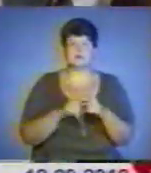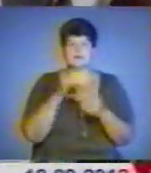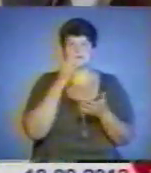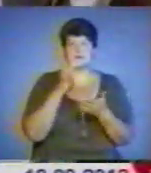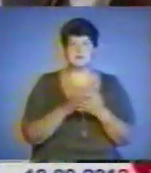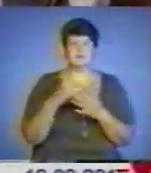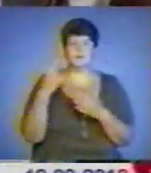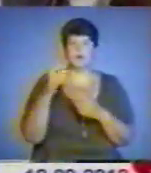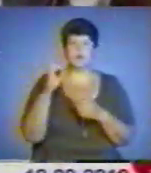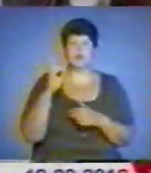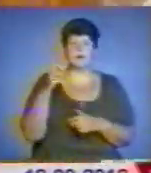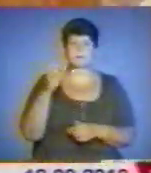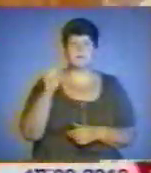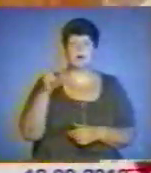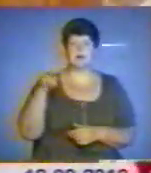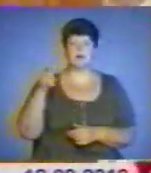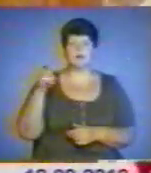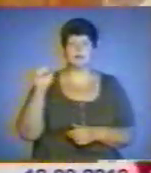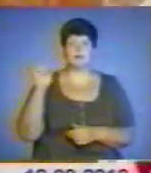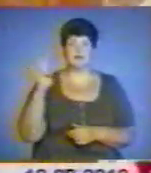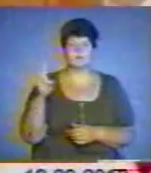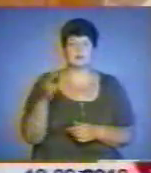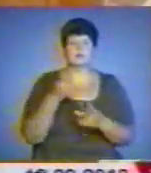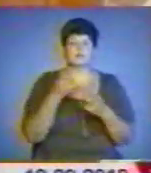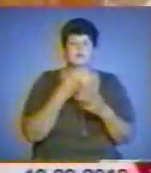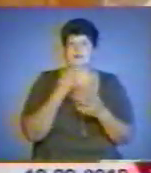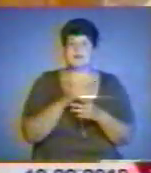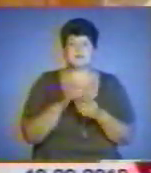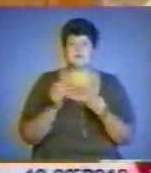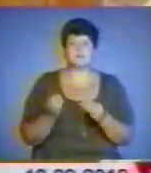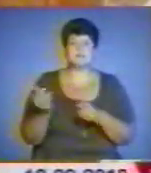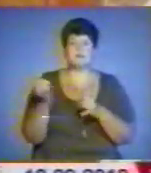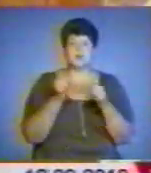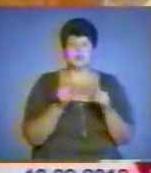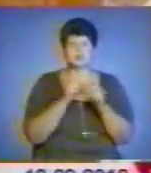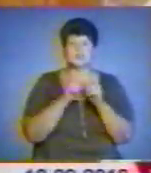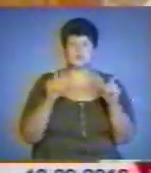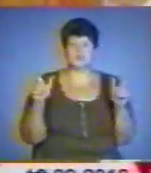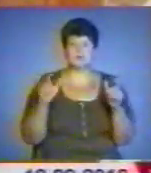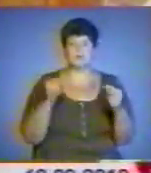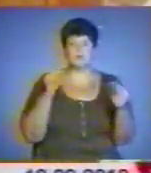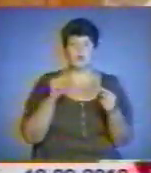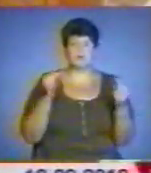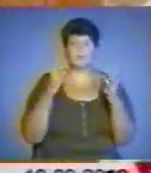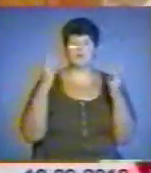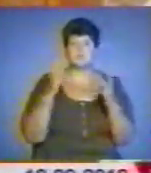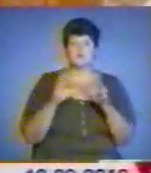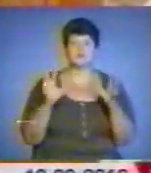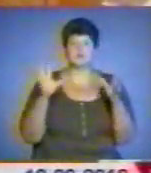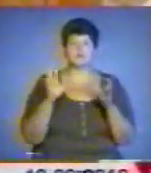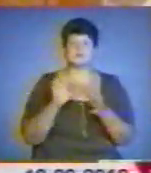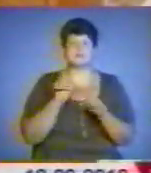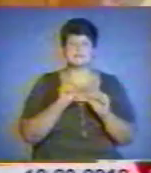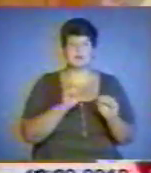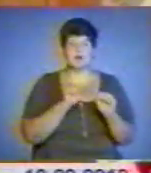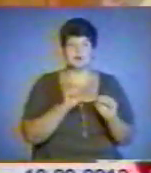області Олег Балан. Проігнорована вимога щодо забезпечення шкіл первинними засобами пожеж в осінім та протипожежного захисту об'єктів з тимчасовим